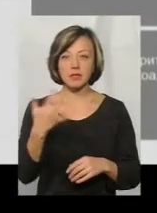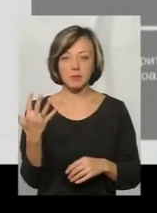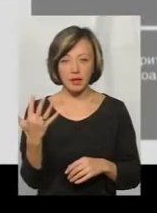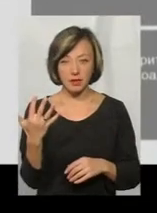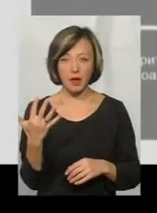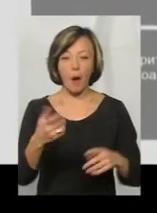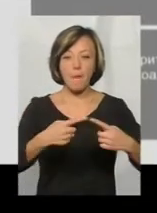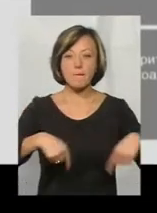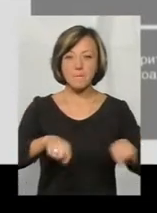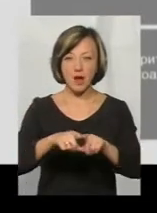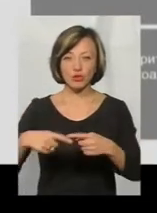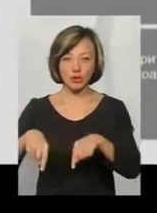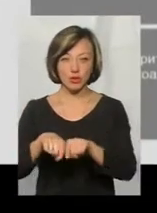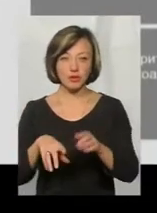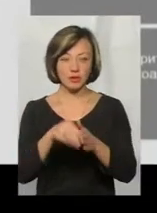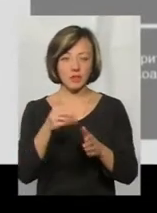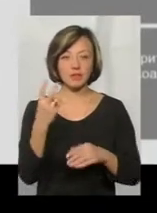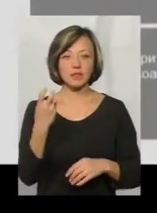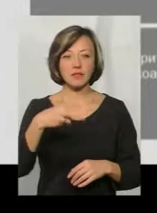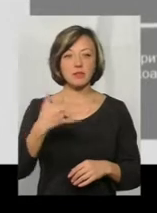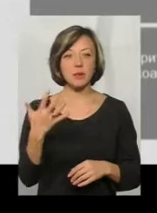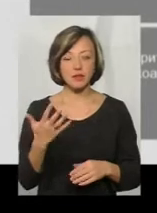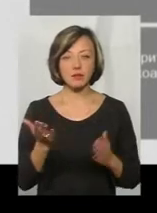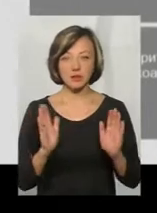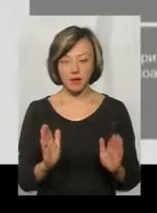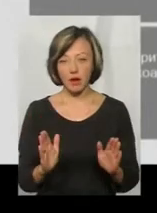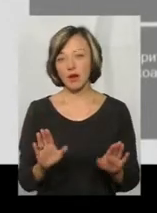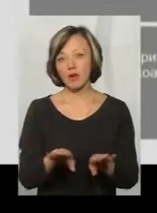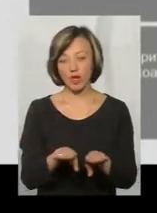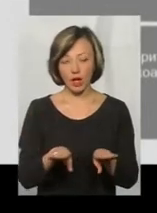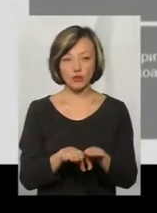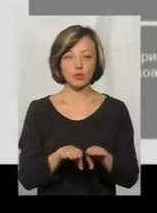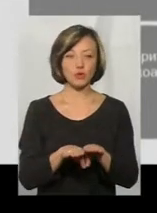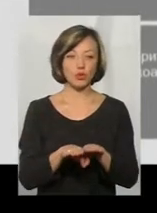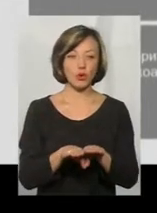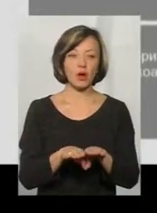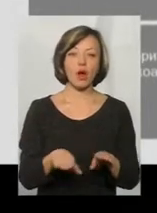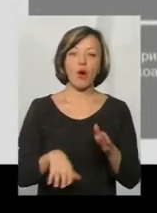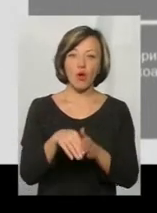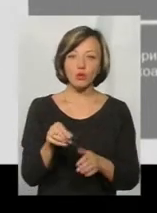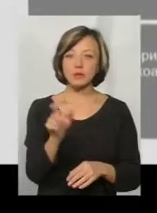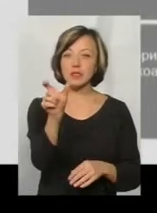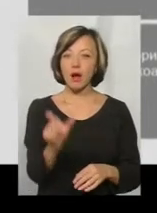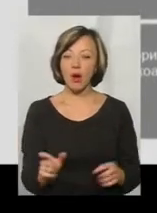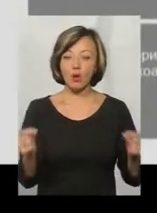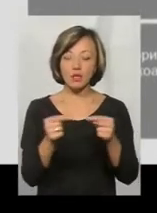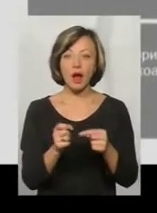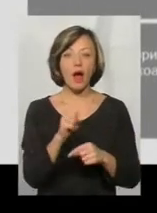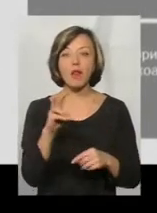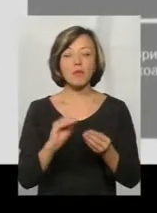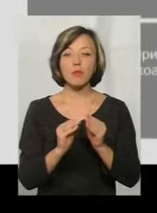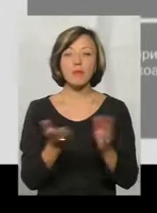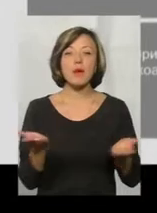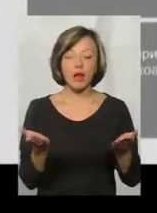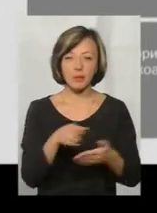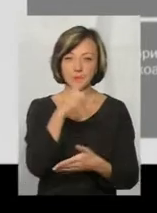мажоритарників. Ось, будь ласка, в нас 225 мажоритарників. Так, начебто, ми голосуємо за конкретну персоналію. Але в чому тут проблема?